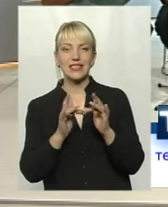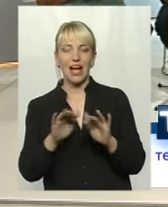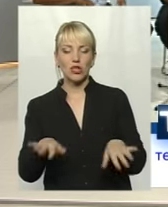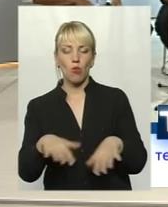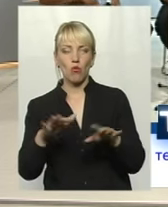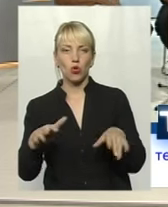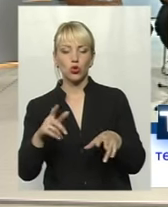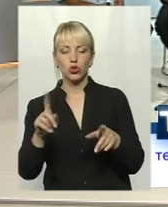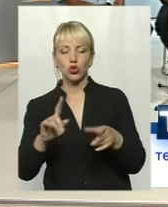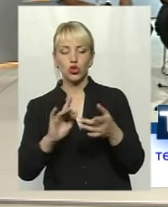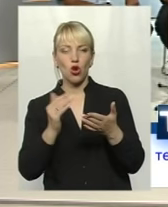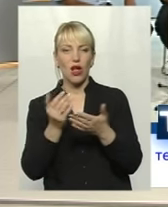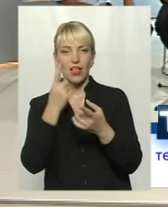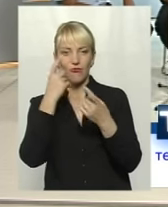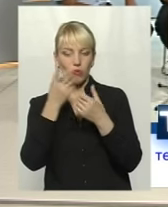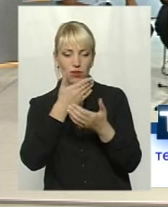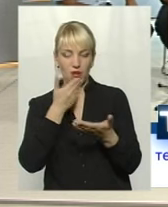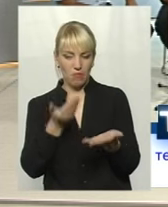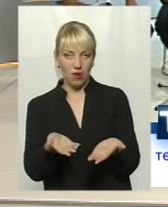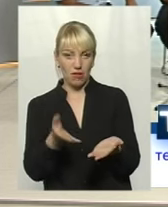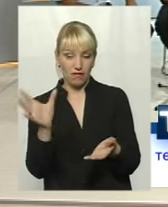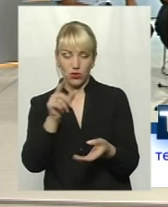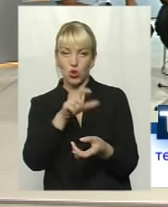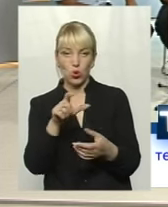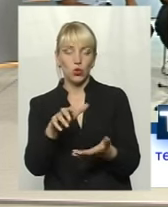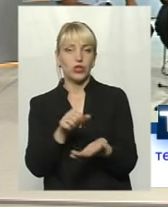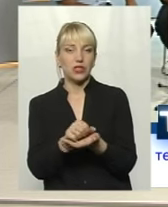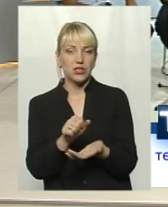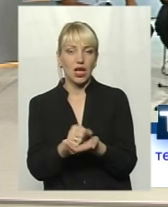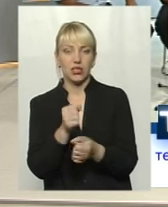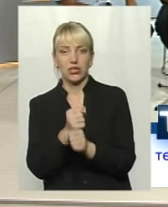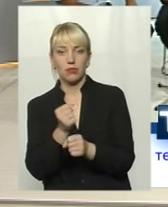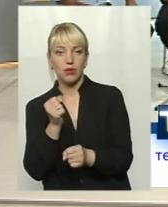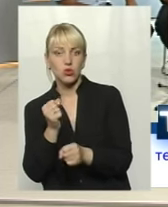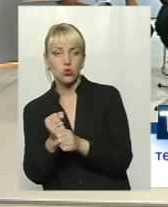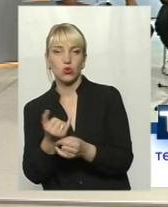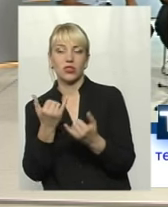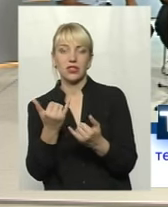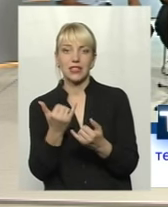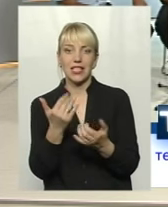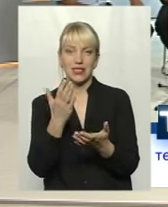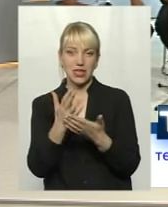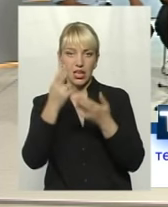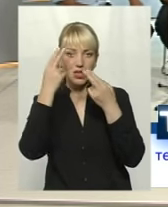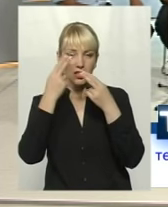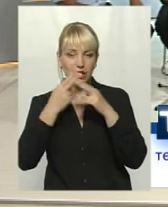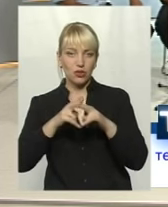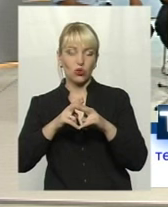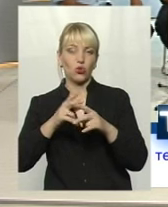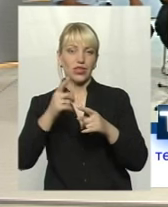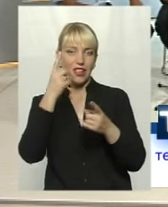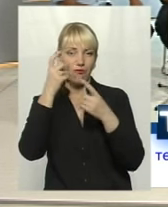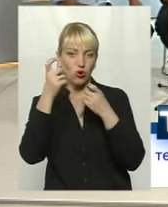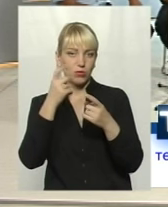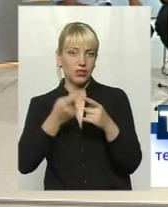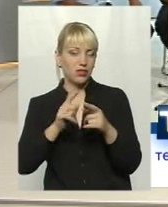оновлюється, інформацією не можна. Треба справді, всі люди зайняті, і зараз вік інформаційних технологій, це ж не